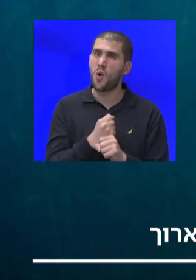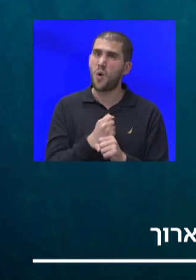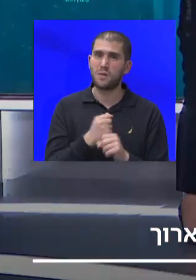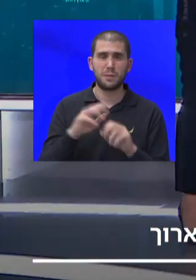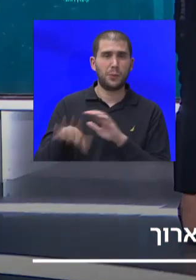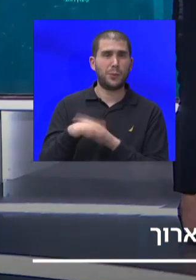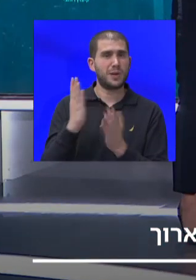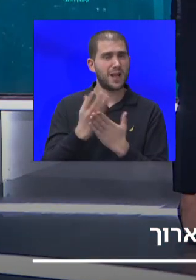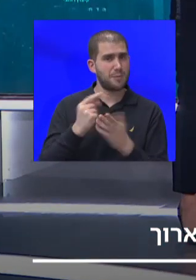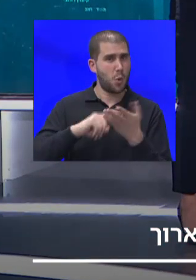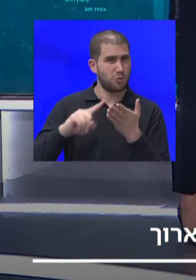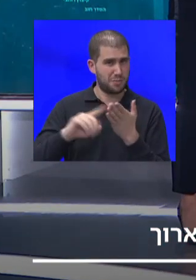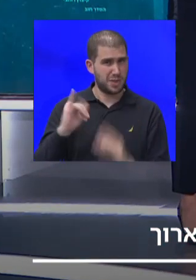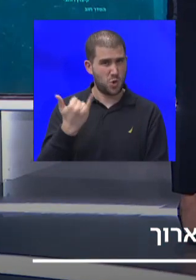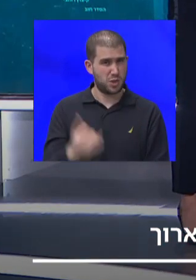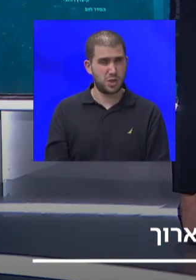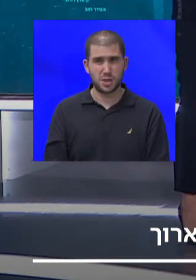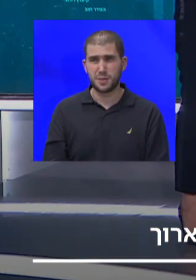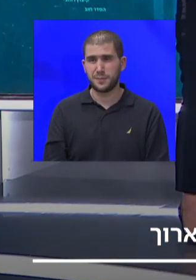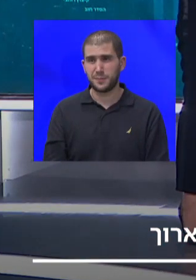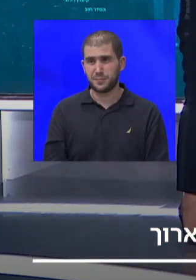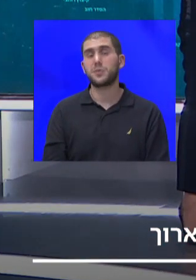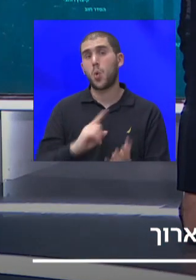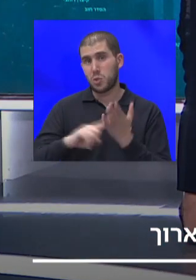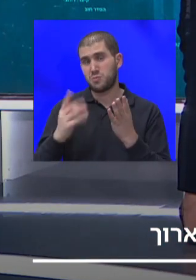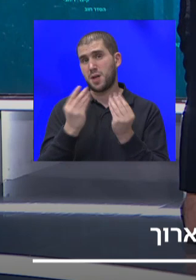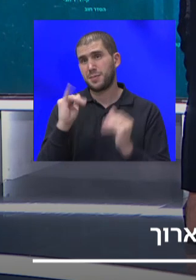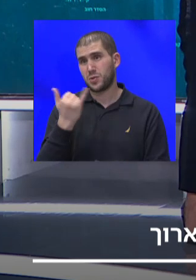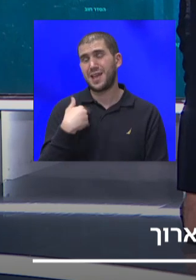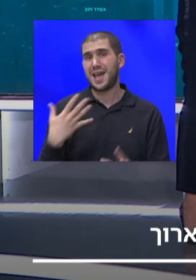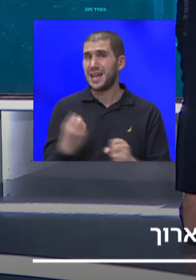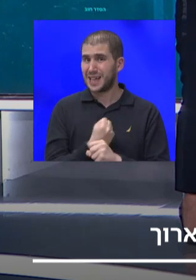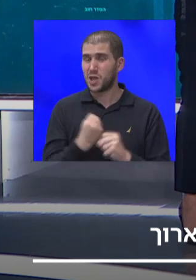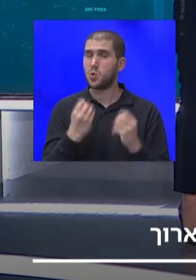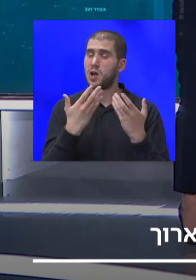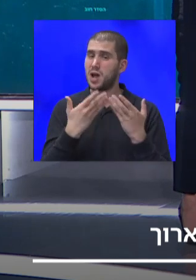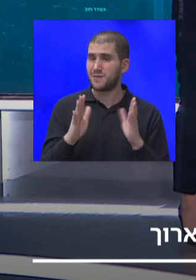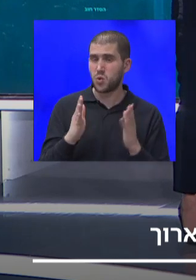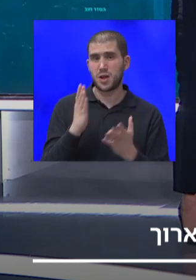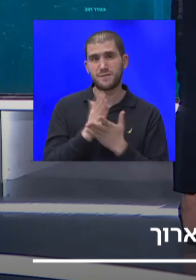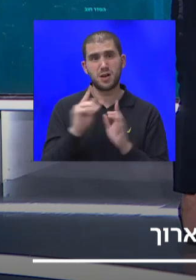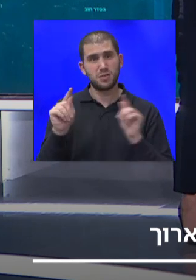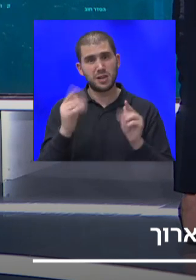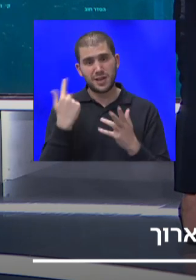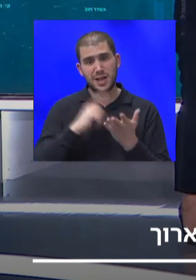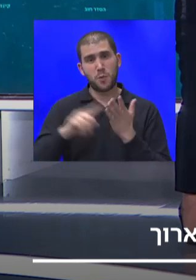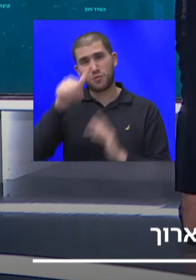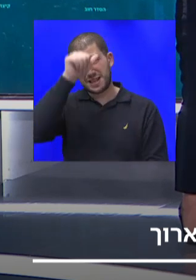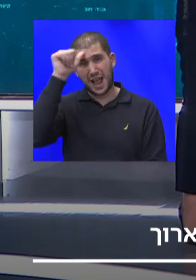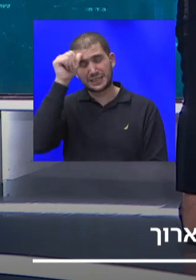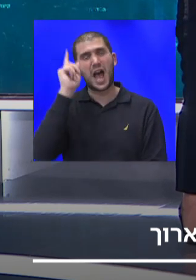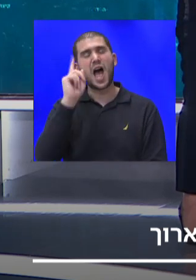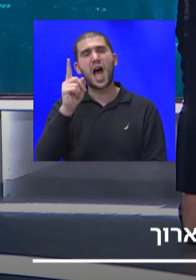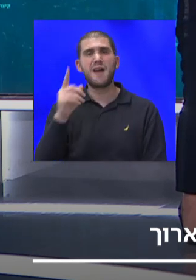נכון? חודשים רבים, הצלחנו קצת לפתוח בכמה חודשי קיץ, אבל עם ישראל מעדיף לבלות